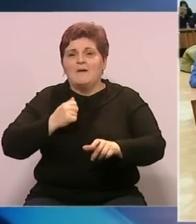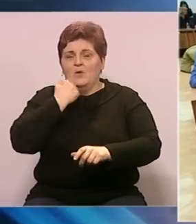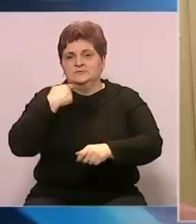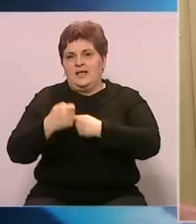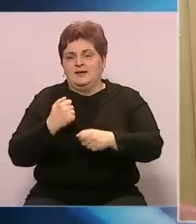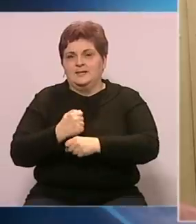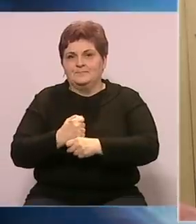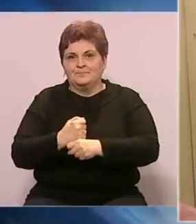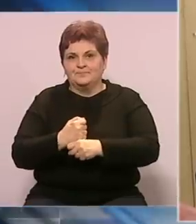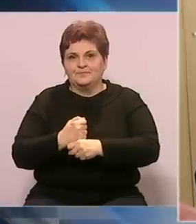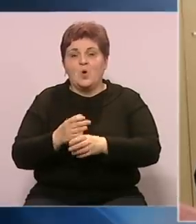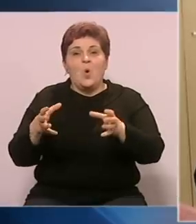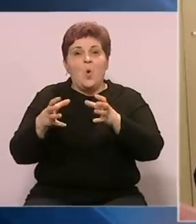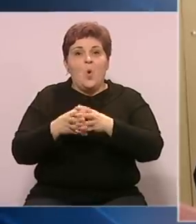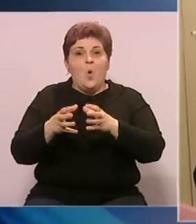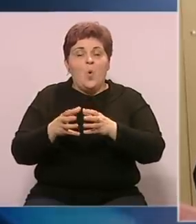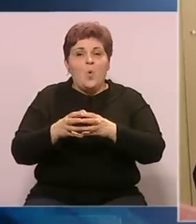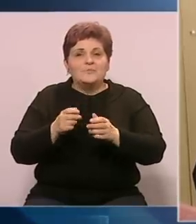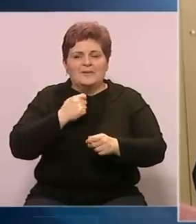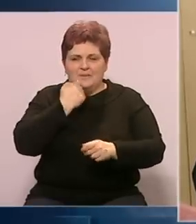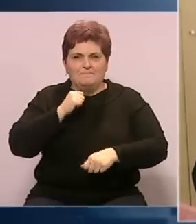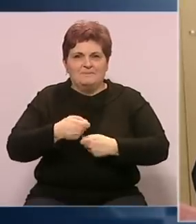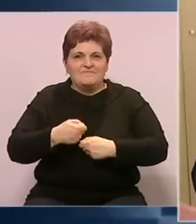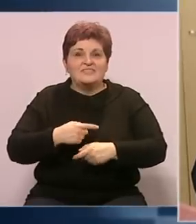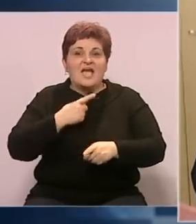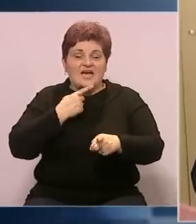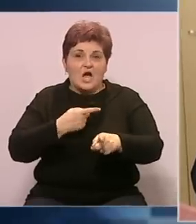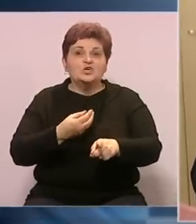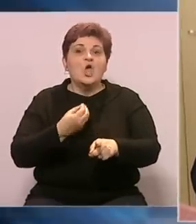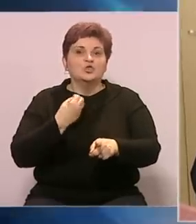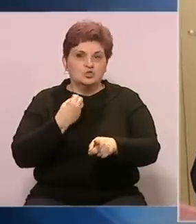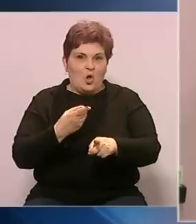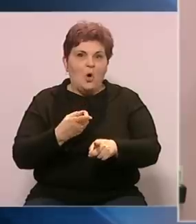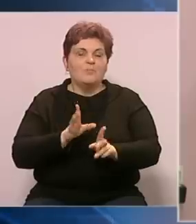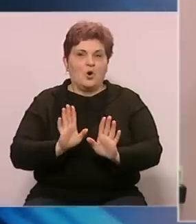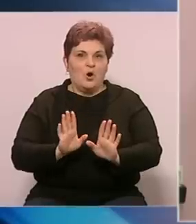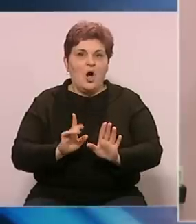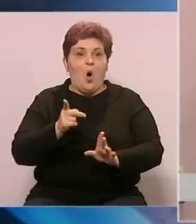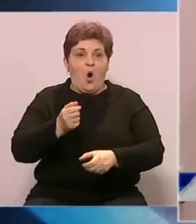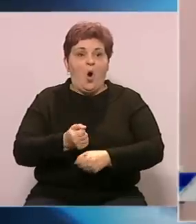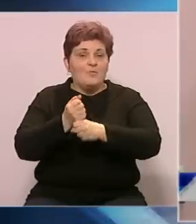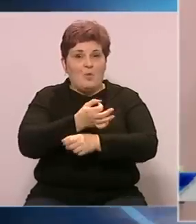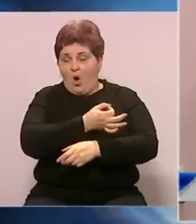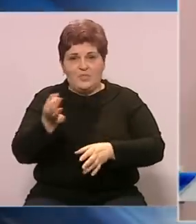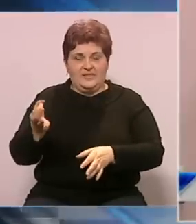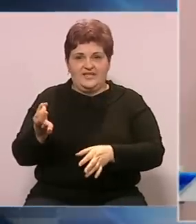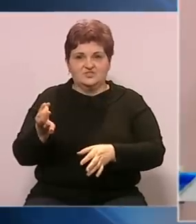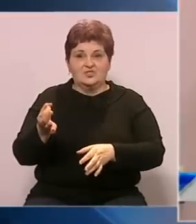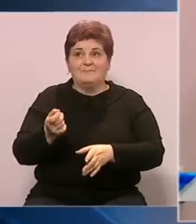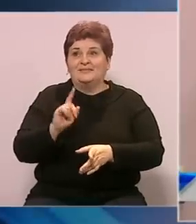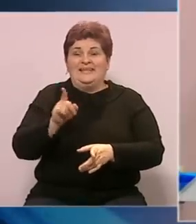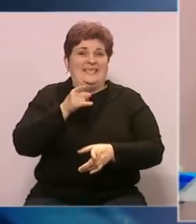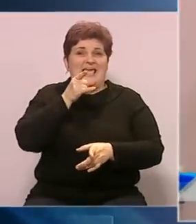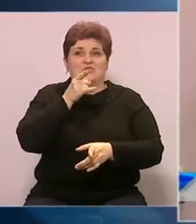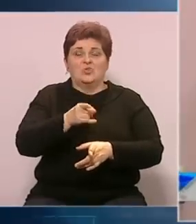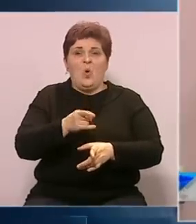djelatnosti. U udruženju obrtnika Tuzla smatraju ovo dobrim potezom. Ova podrška je odlična, mislim, nije to neka